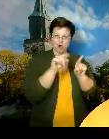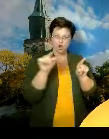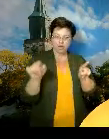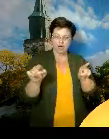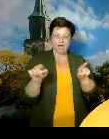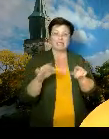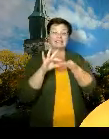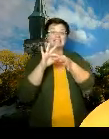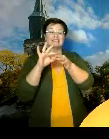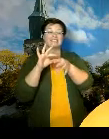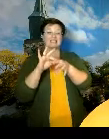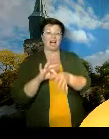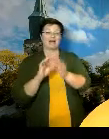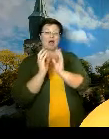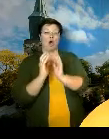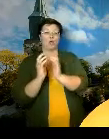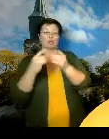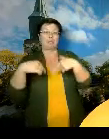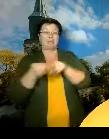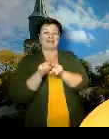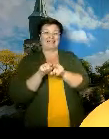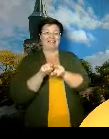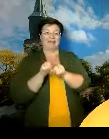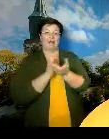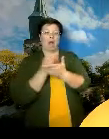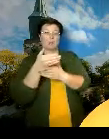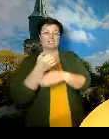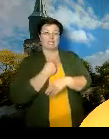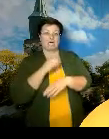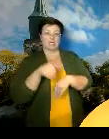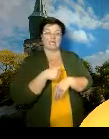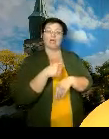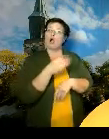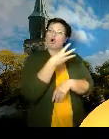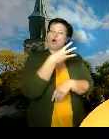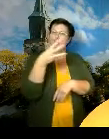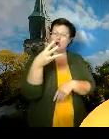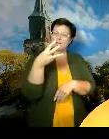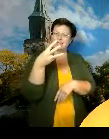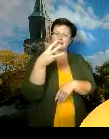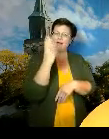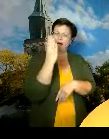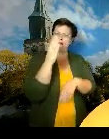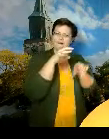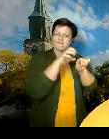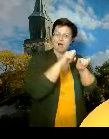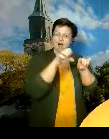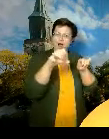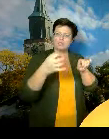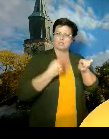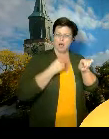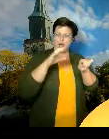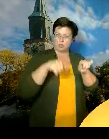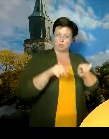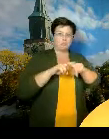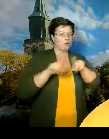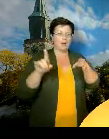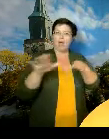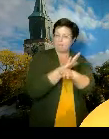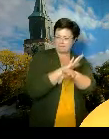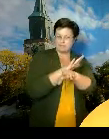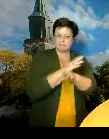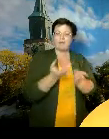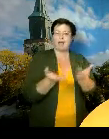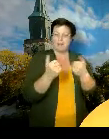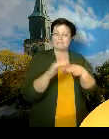sairaanhoitopiiriltä, niin on ollut tuo 300 ja ne menee tosi nopeasti ja se on ollut helppokäyttöinen ja sen takia sitten